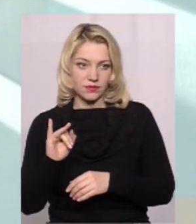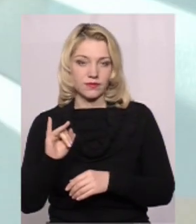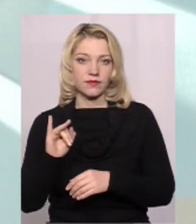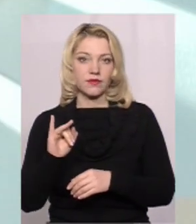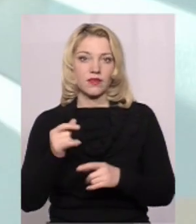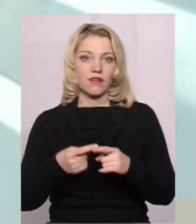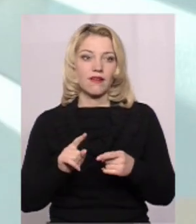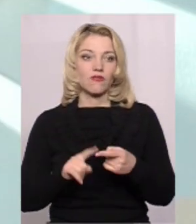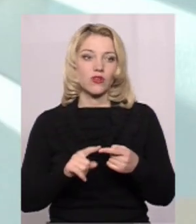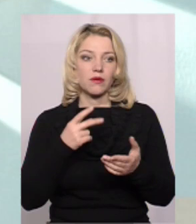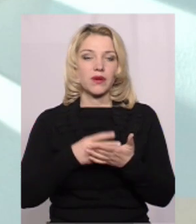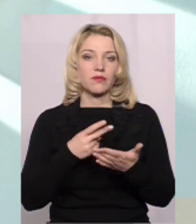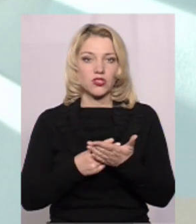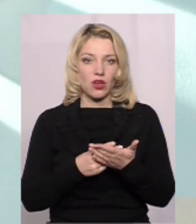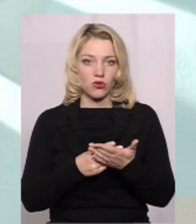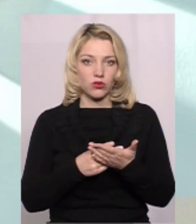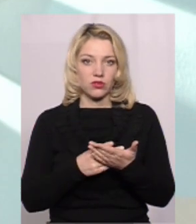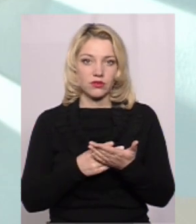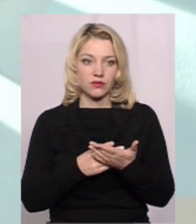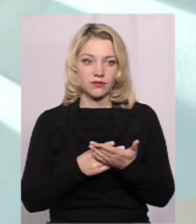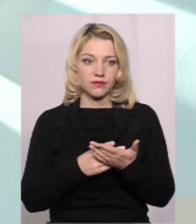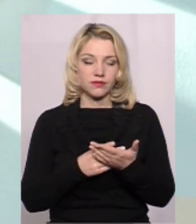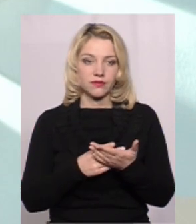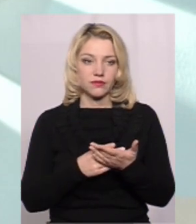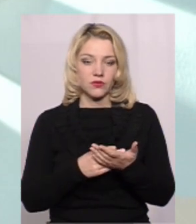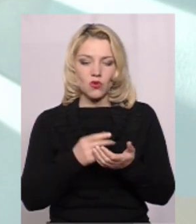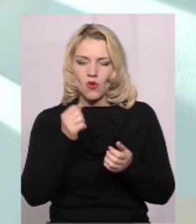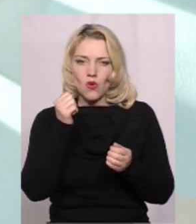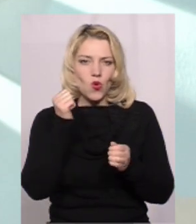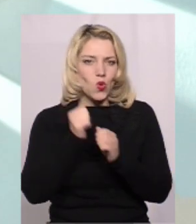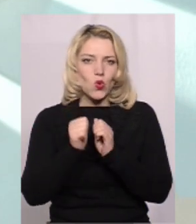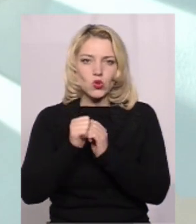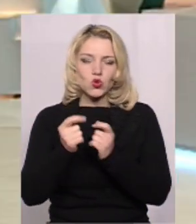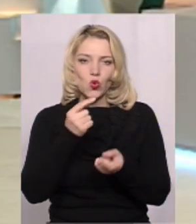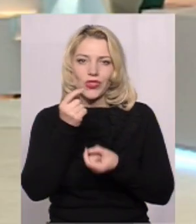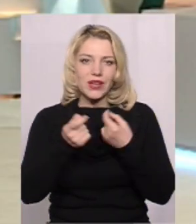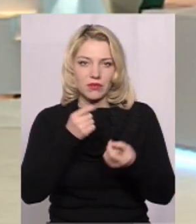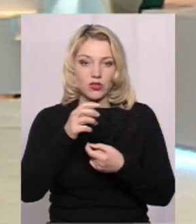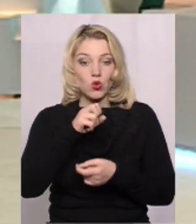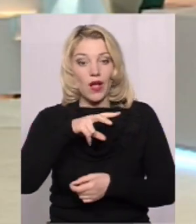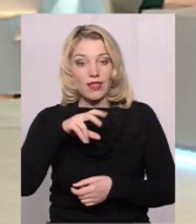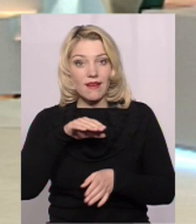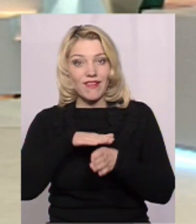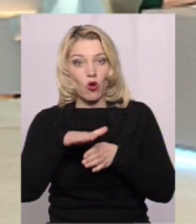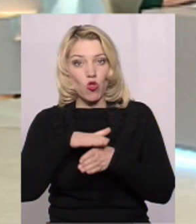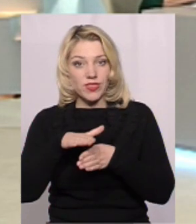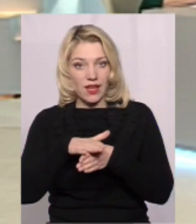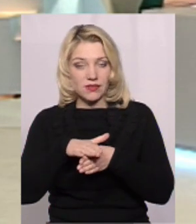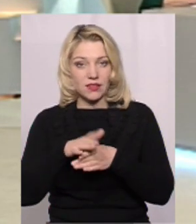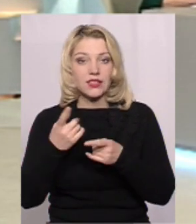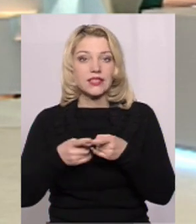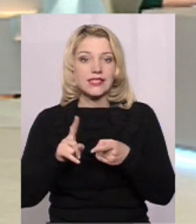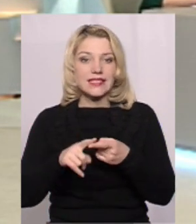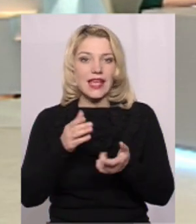Вони передбачають практично кожну дрібничку Але виконання, це